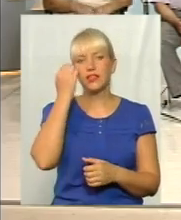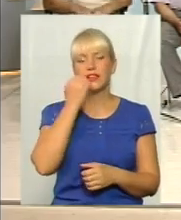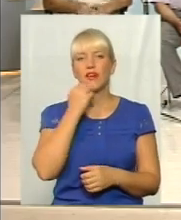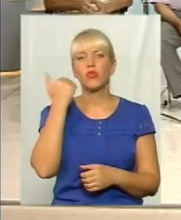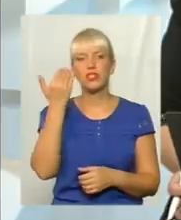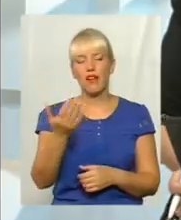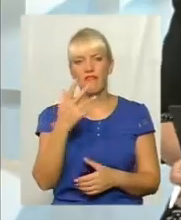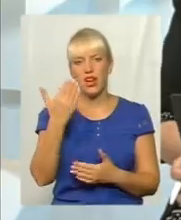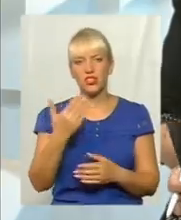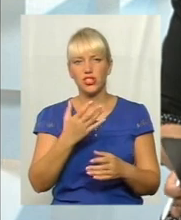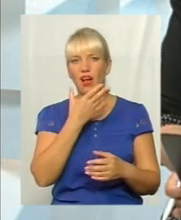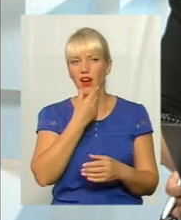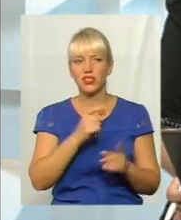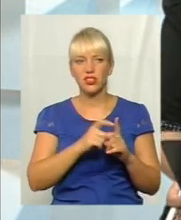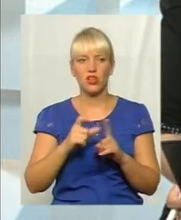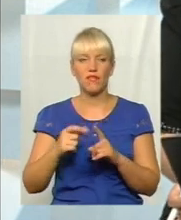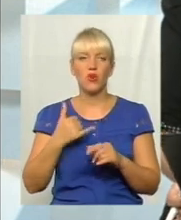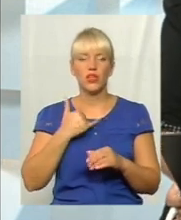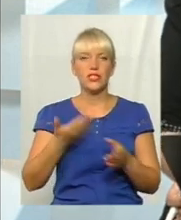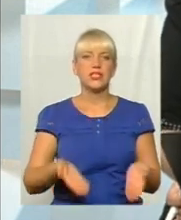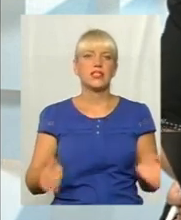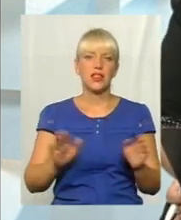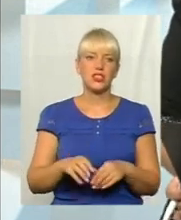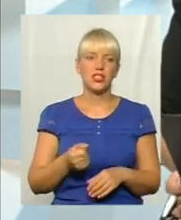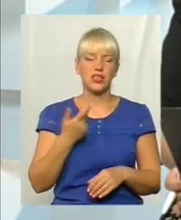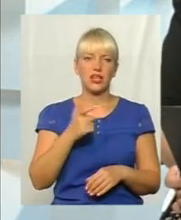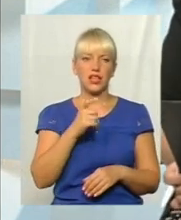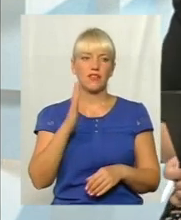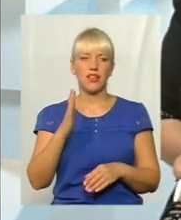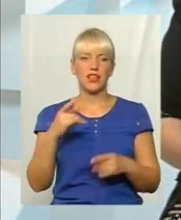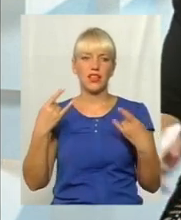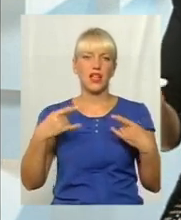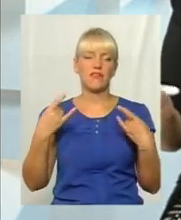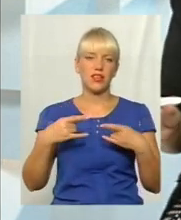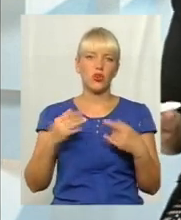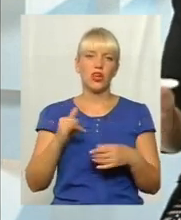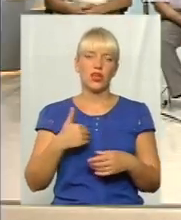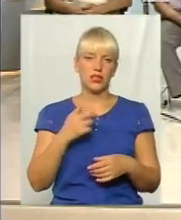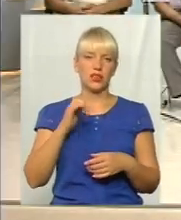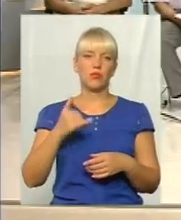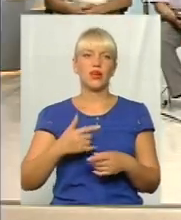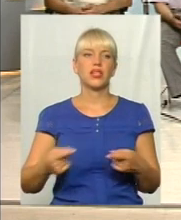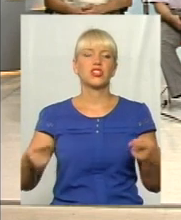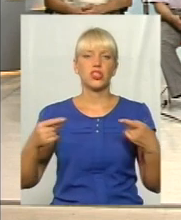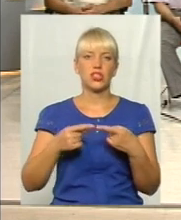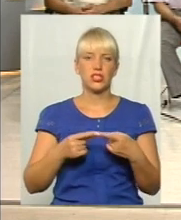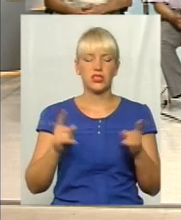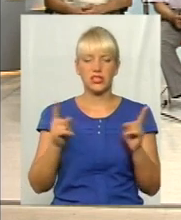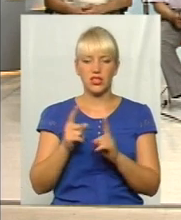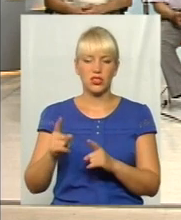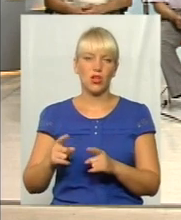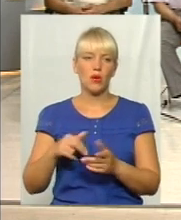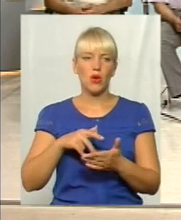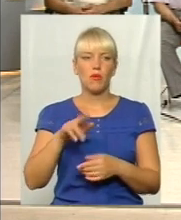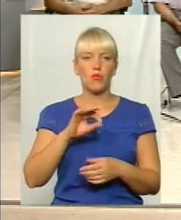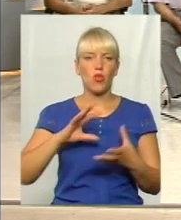за вашу увагу. У нас лишається буквально декілька хвилин ефіру. Хотілося б зараз дуже конкретно і стисло пройтися